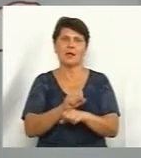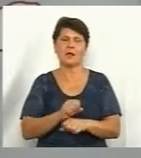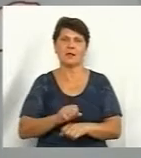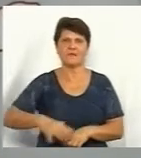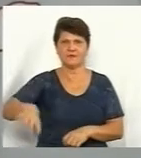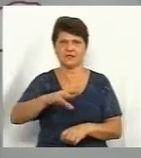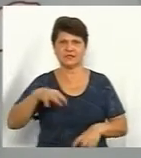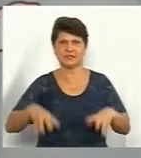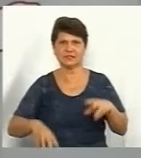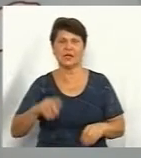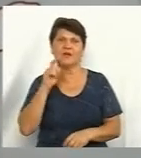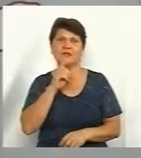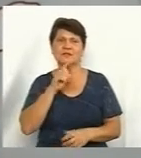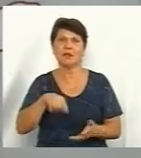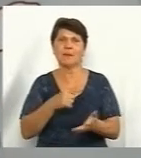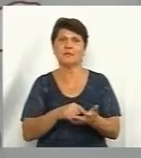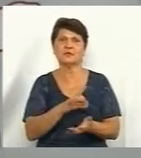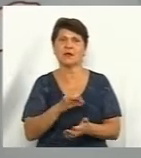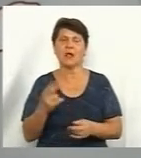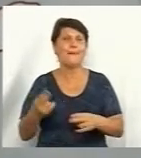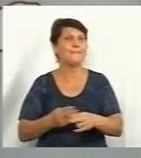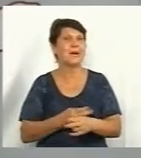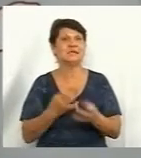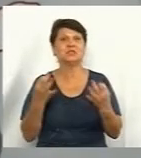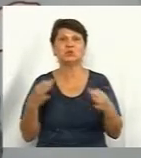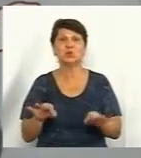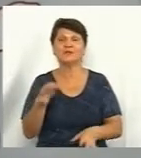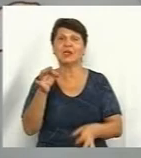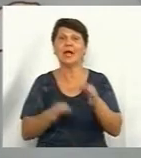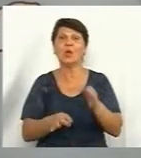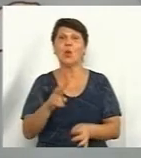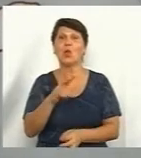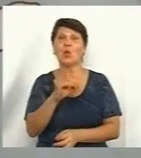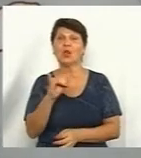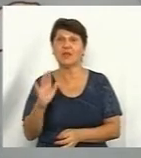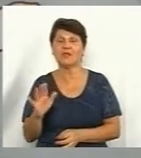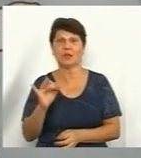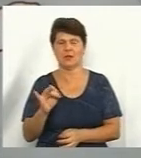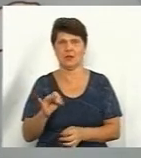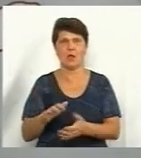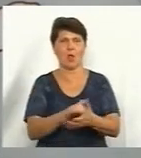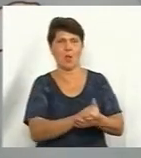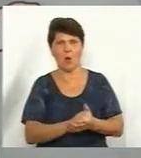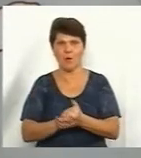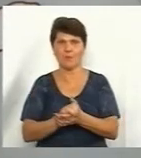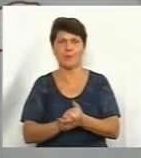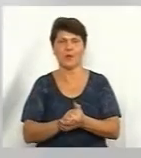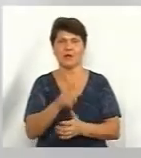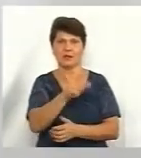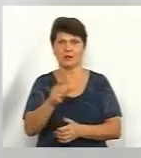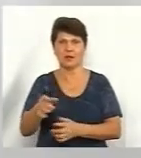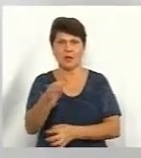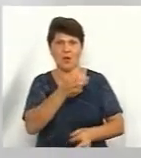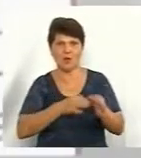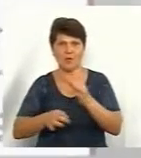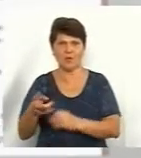Вінницькою міською радою без дозволу екологів і обговорення в місцевих громадах будівництва об'єкту, зазначив депутат